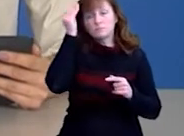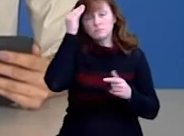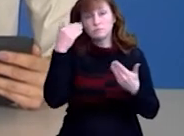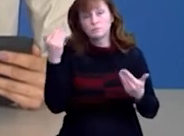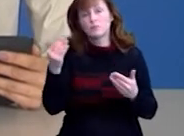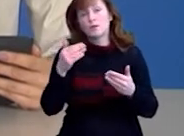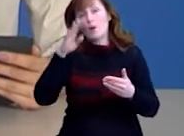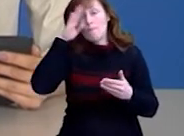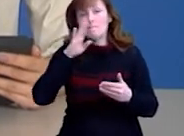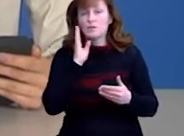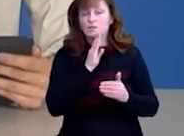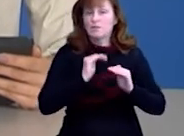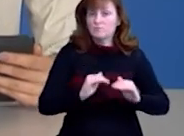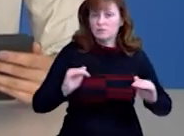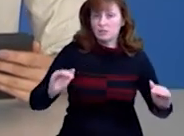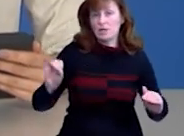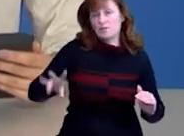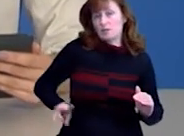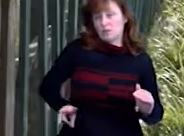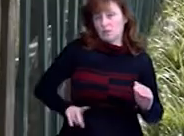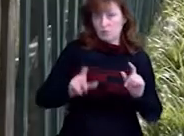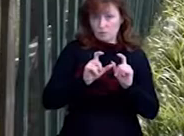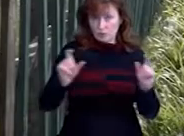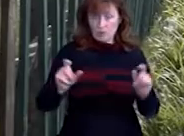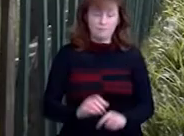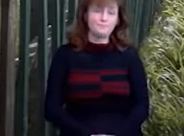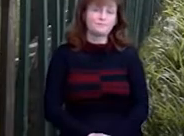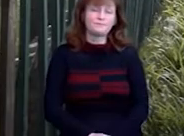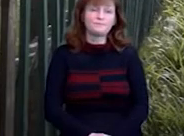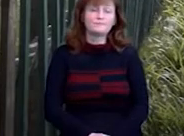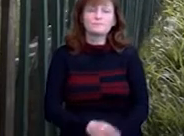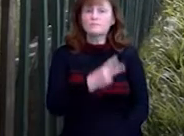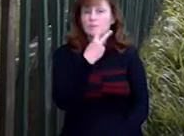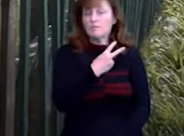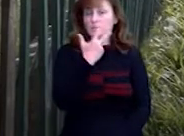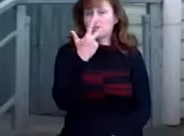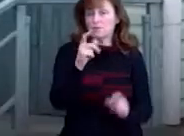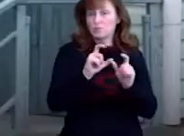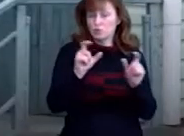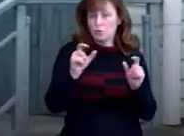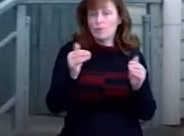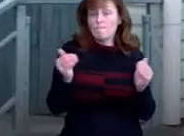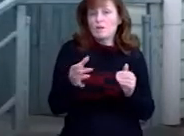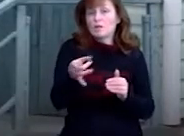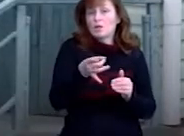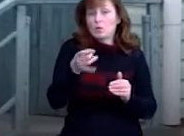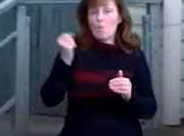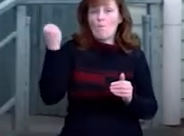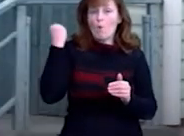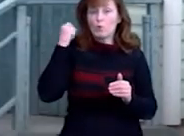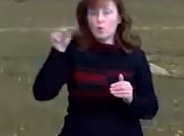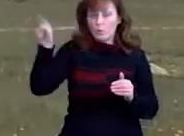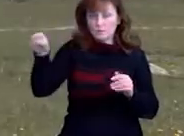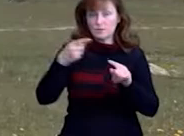і директори шкіл, з'ясовувала Дарія Янушкевич. 23-я школа у мікрорайоні Бобровиця. Зараз її приміщення